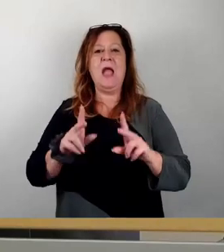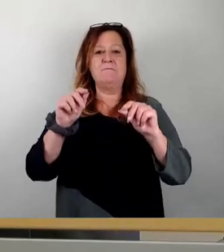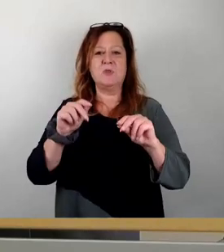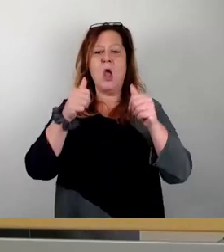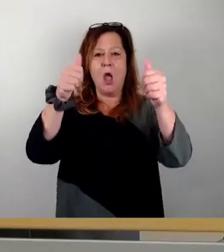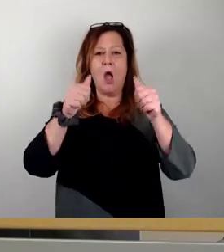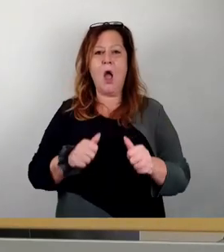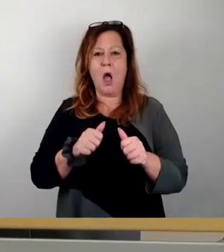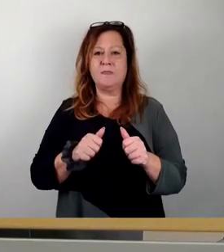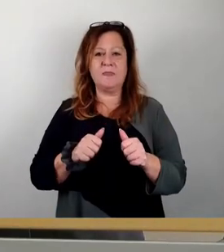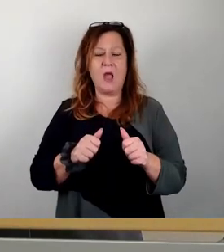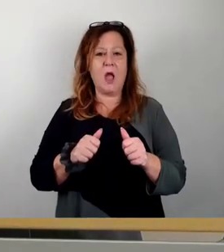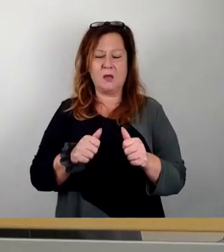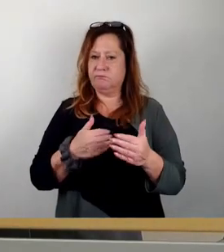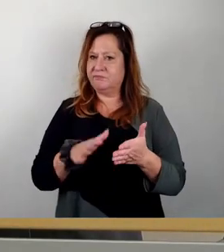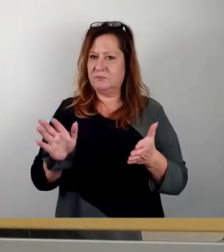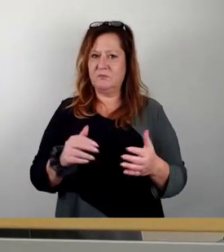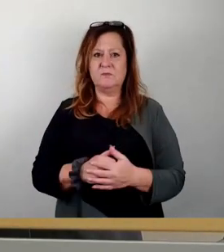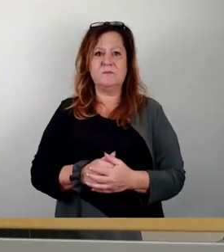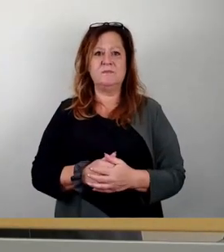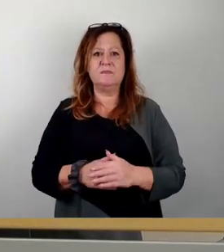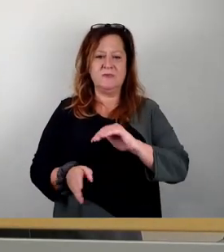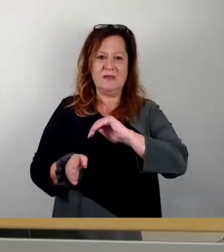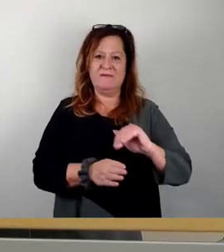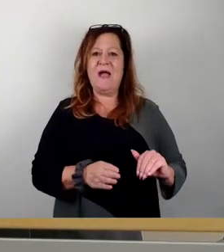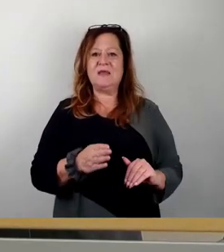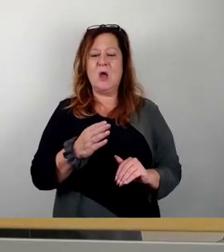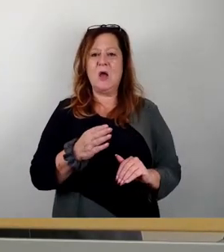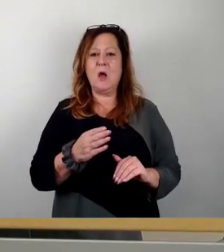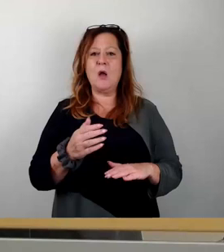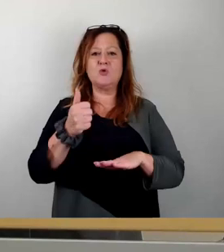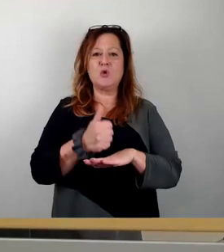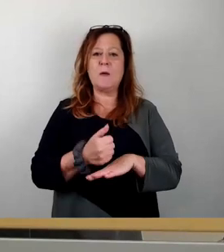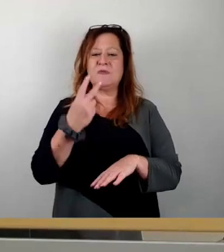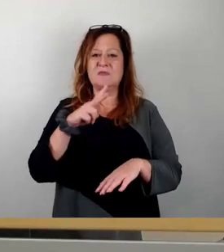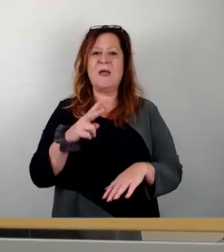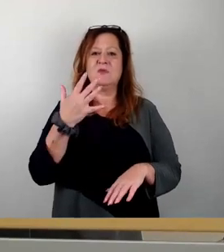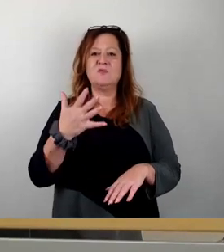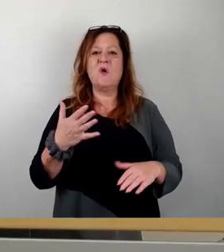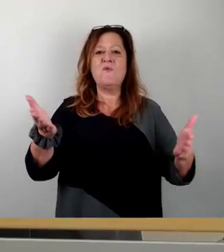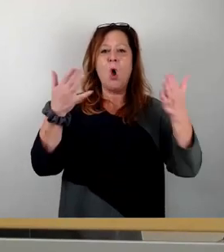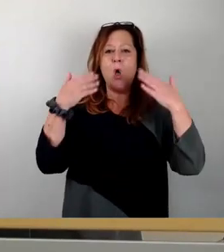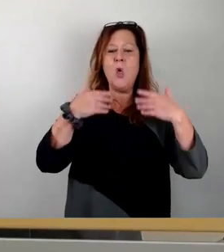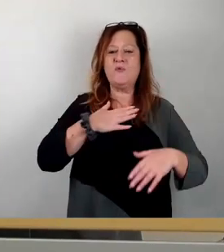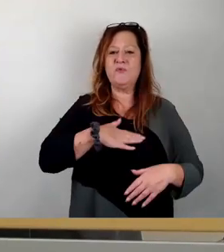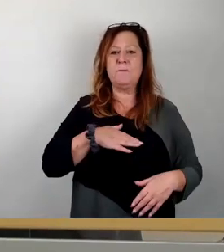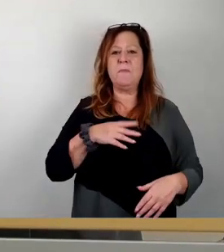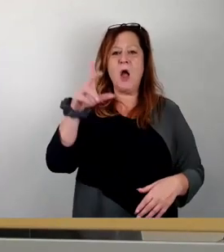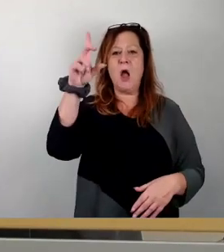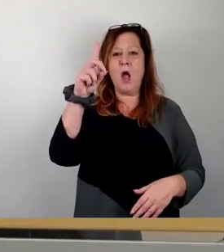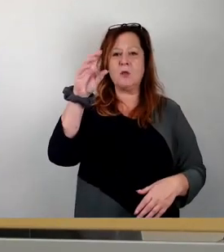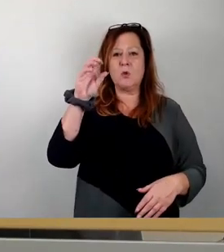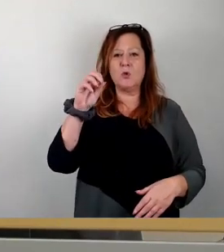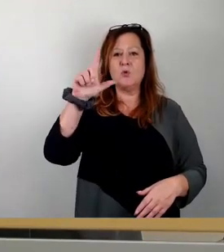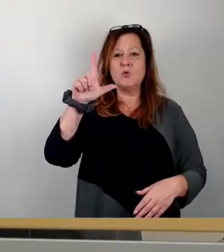Keinem. Wir kommen weiter zu Top 25, Luftbad Döllchen. Auch hier Einreicher AfD